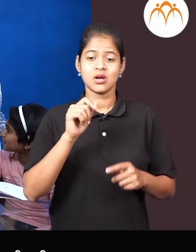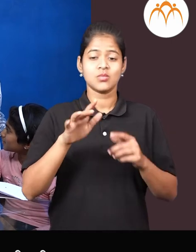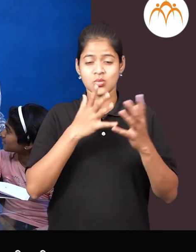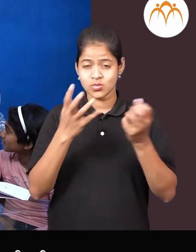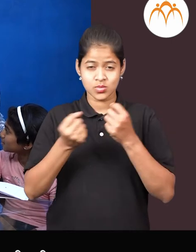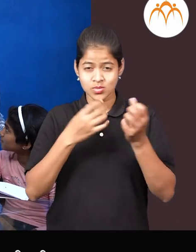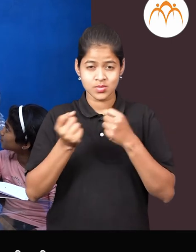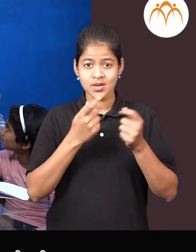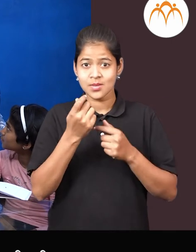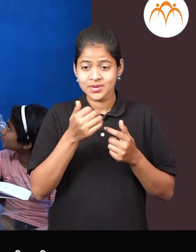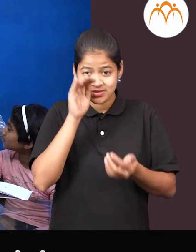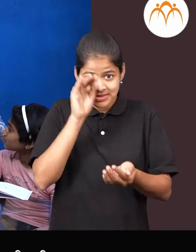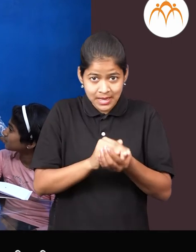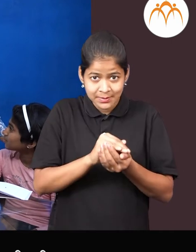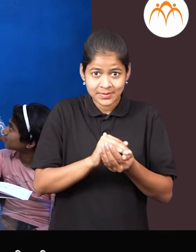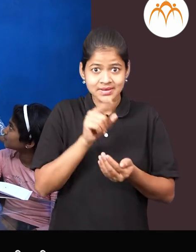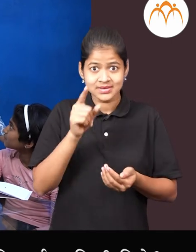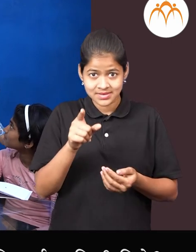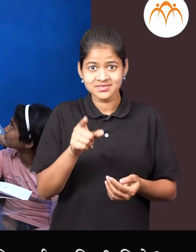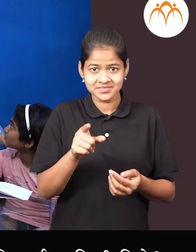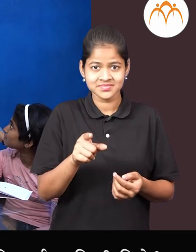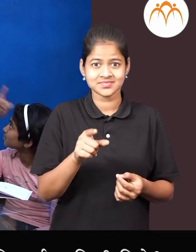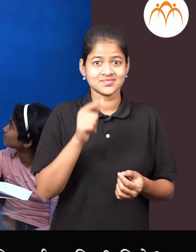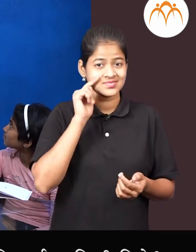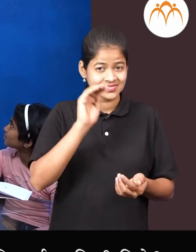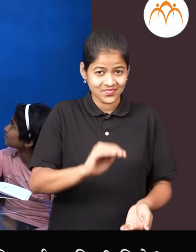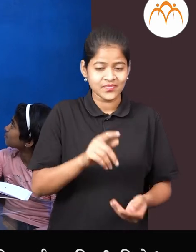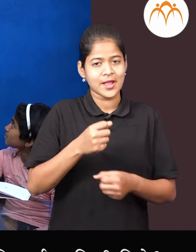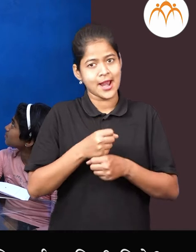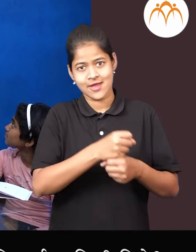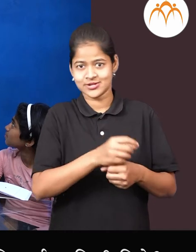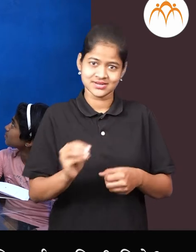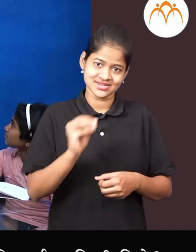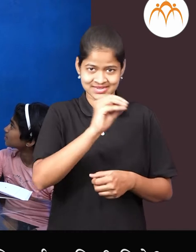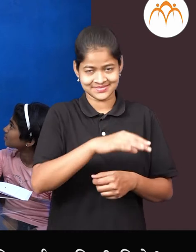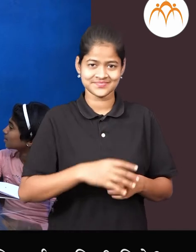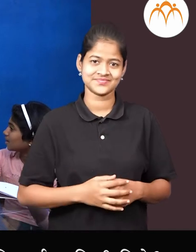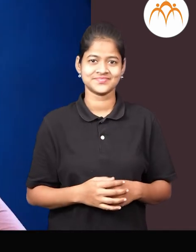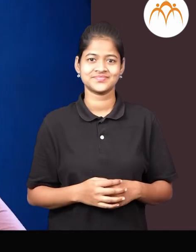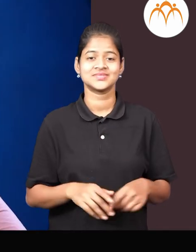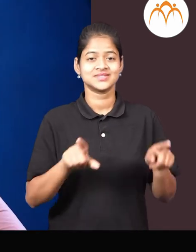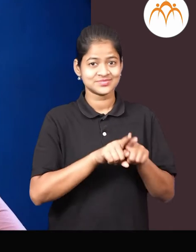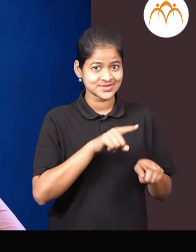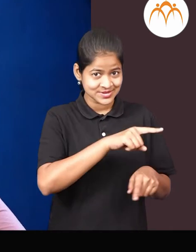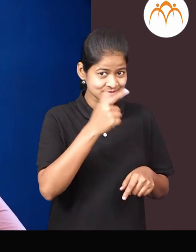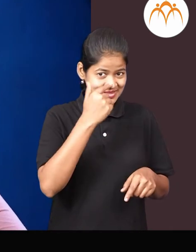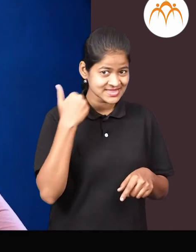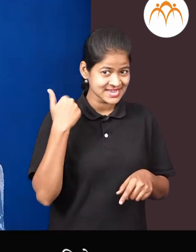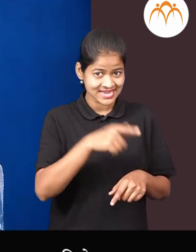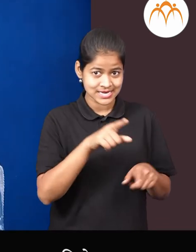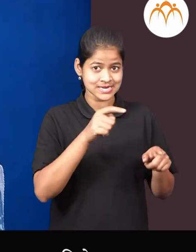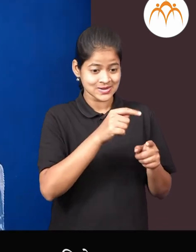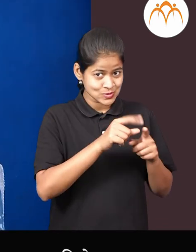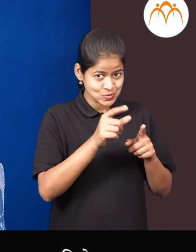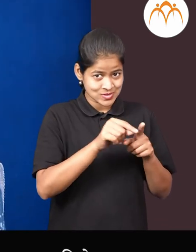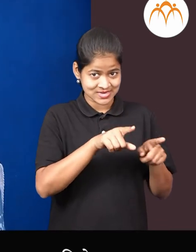तरा आघवव साथी कईत्री आणि मला आता सांग, दादाला किती दिले आणी ताईला किती दिले? मला साथ, क्याला नाओ?